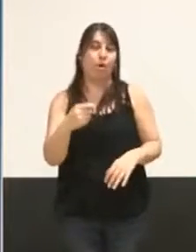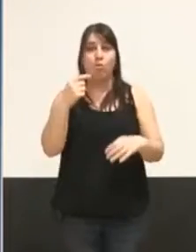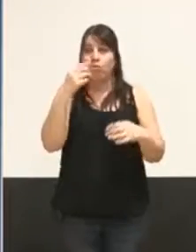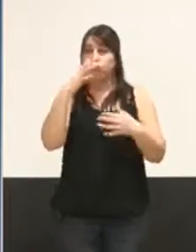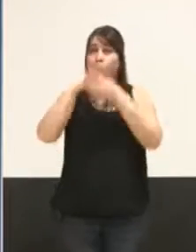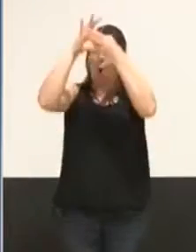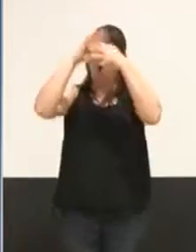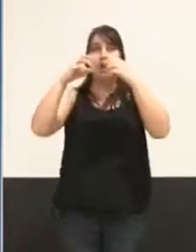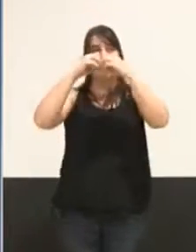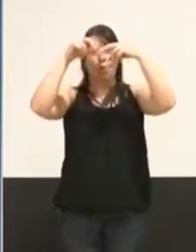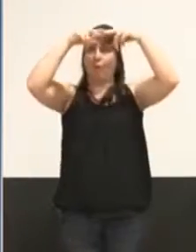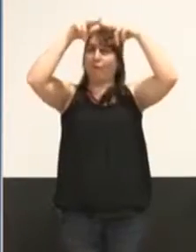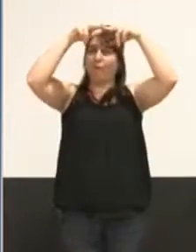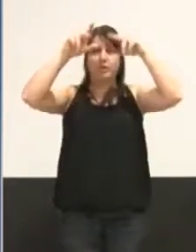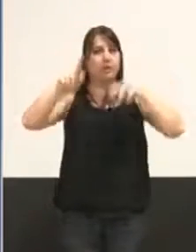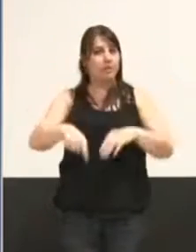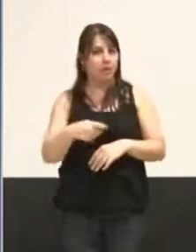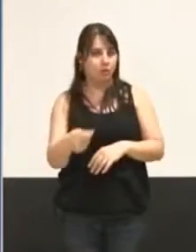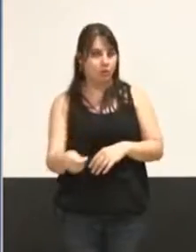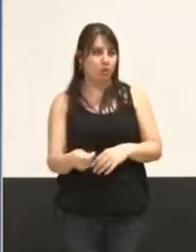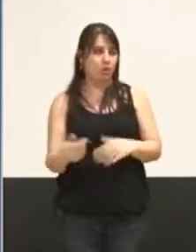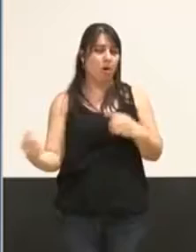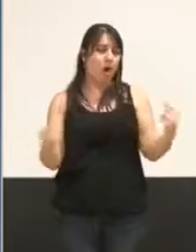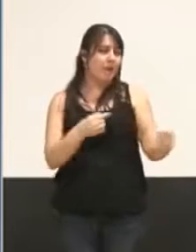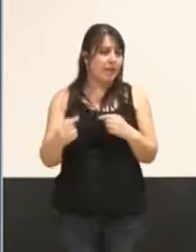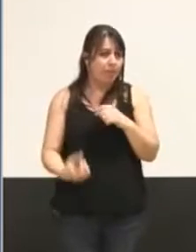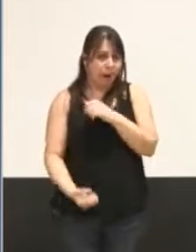Ce débat que nous avons n'est pas un débat nouveau.